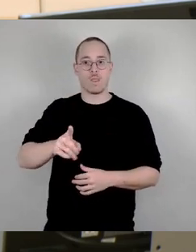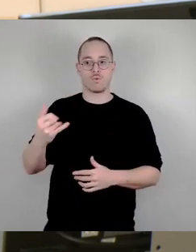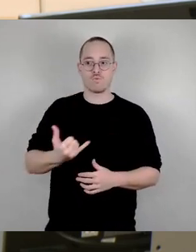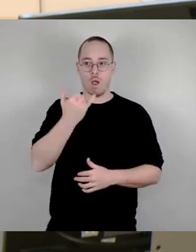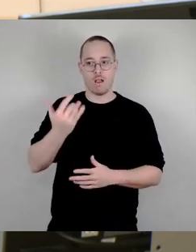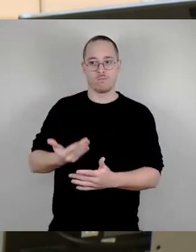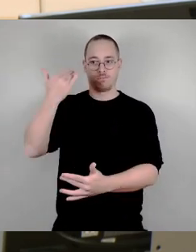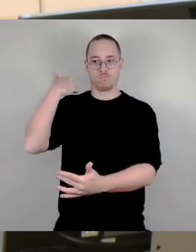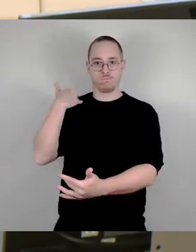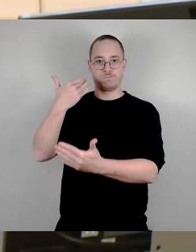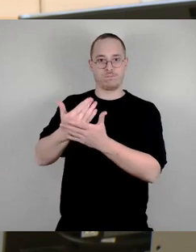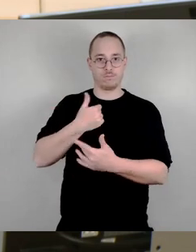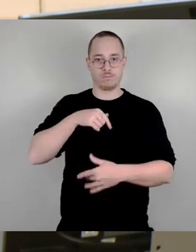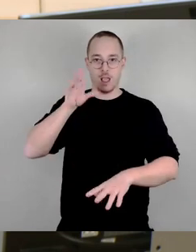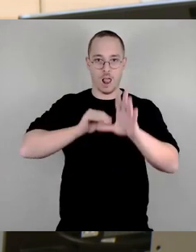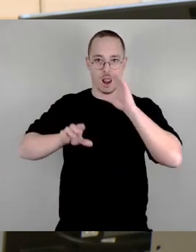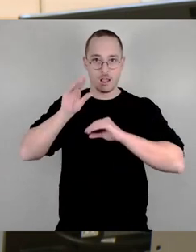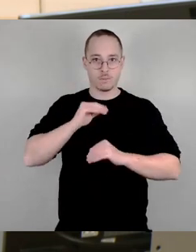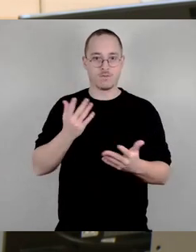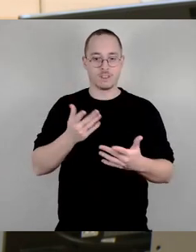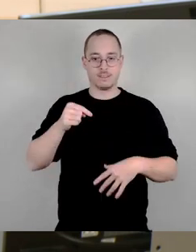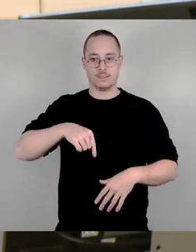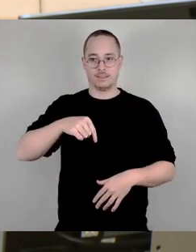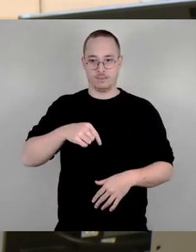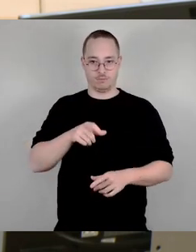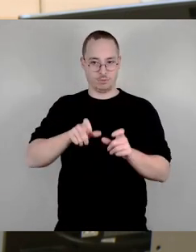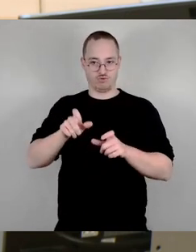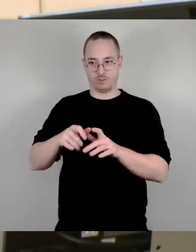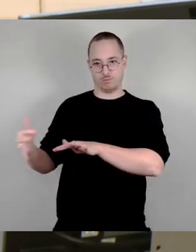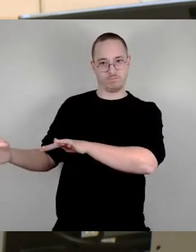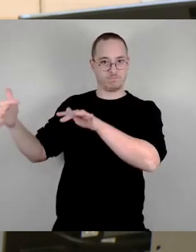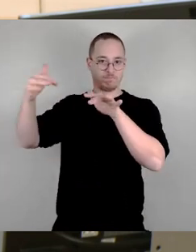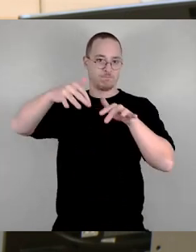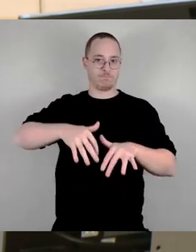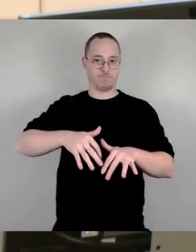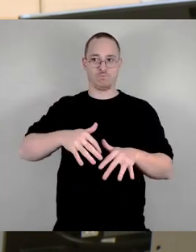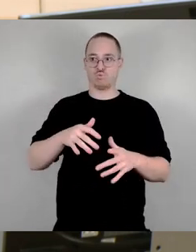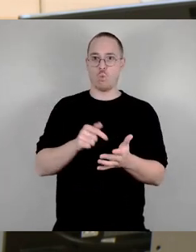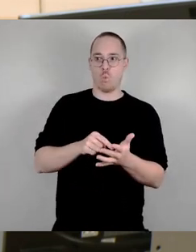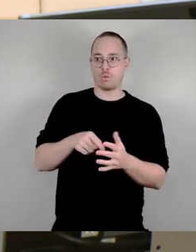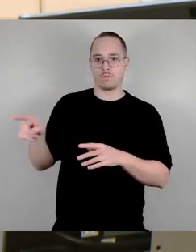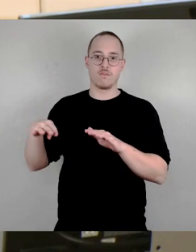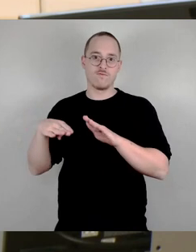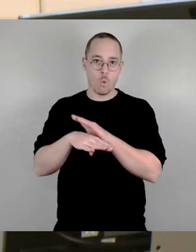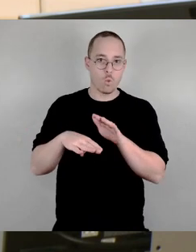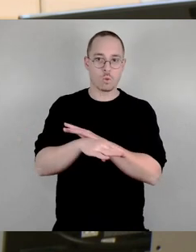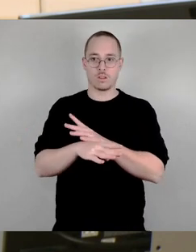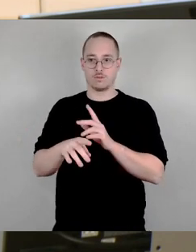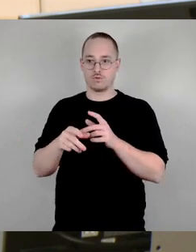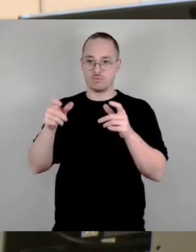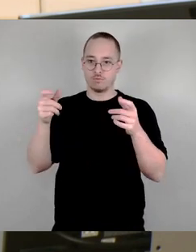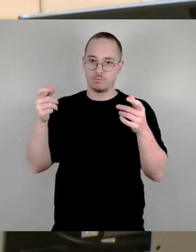integrieren, die hierher kommen, weil sie verfolgt sind, weil sie Schutz suchen. Und ohne Frage,